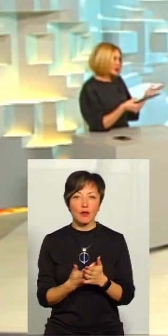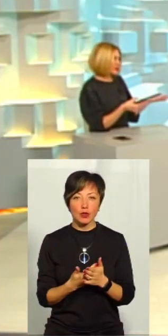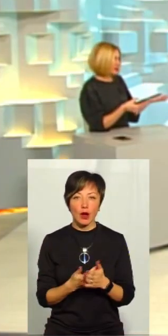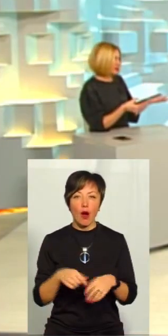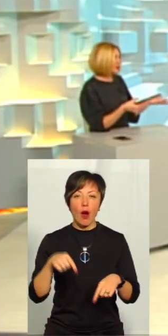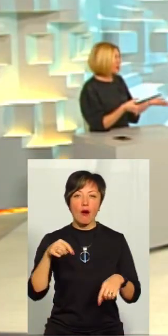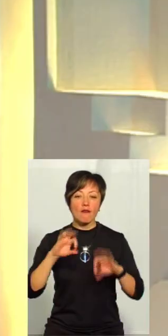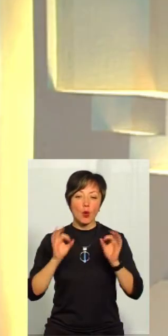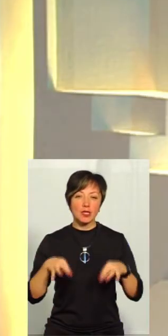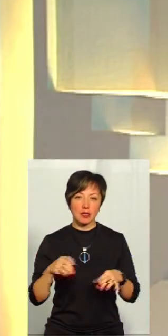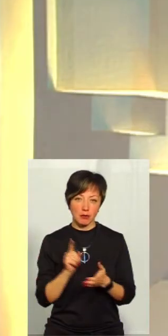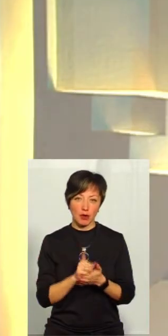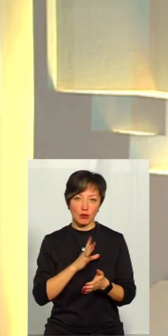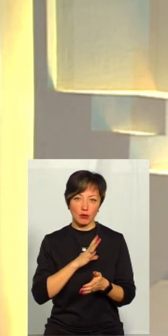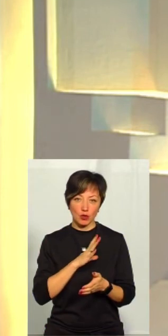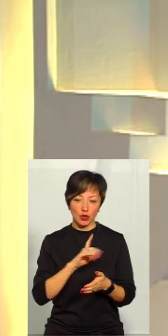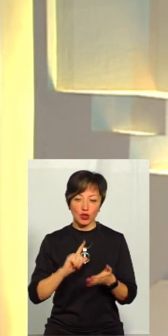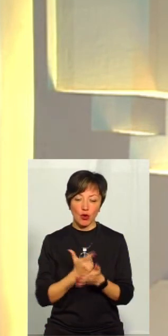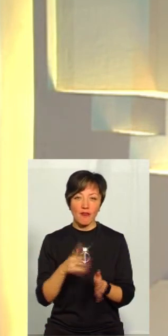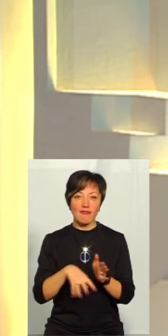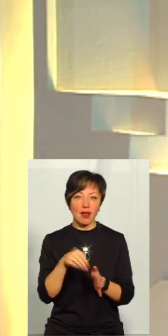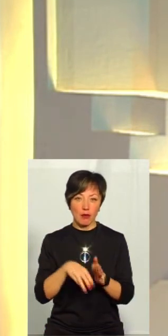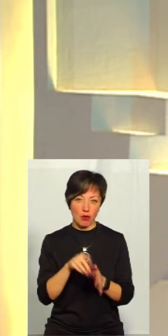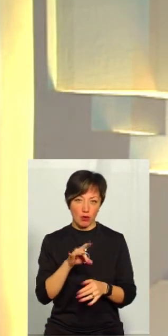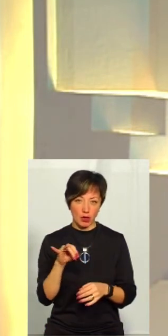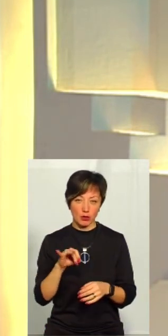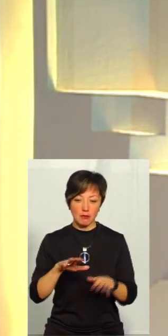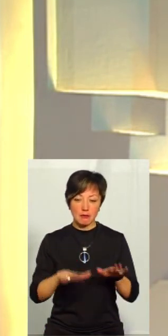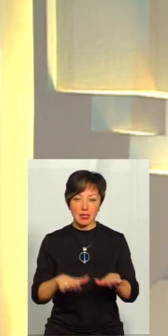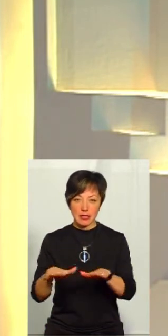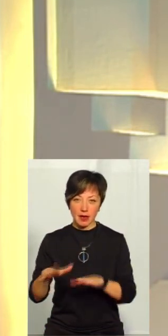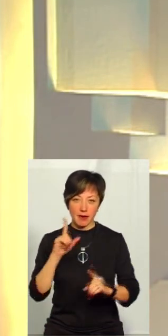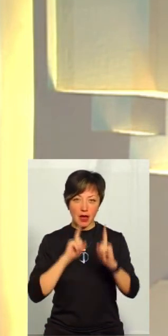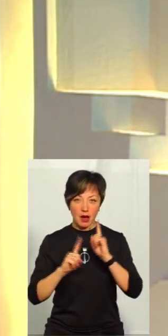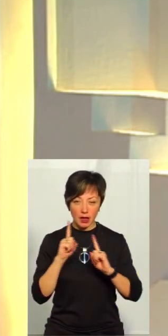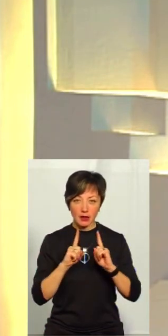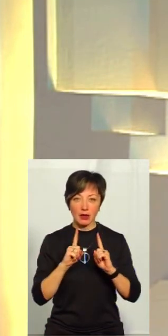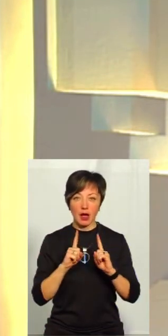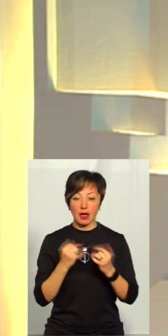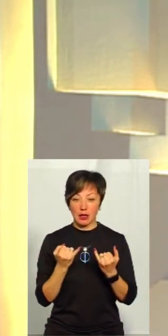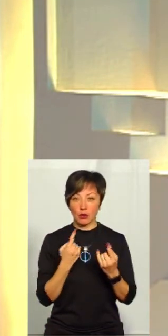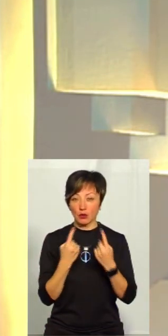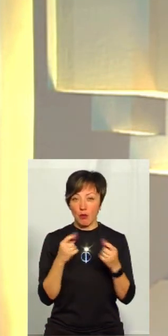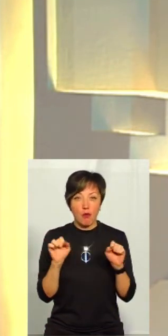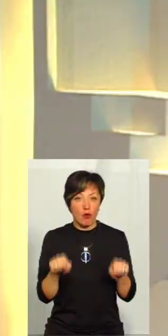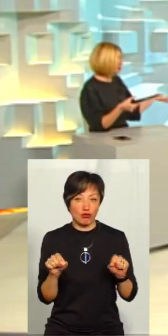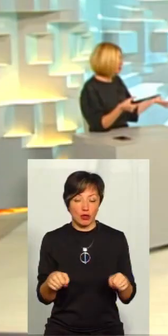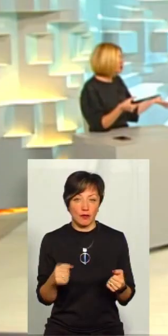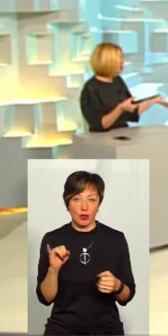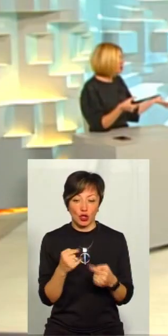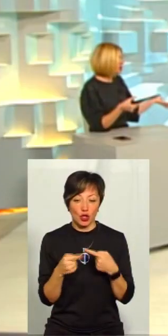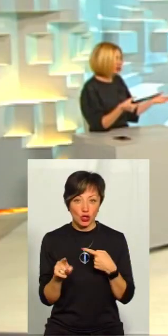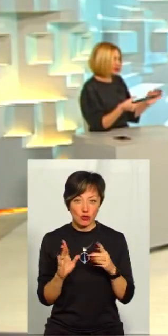восени, так, мають бути чергові вибори до місцевих рад, а йдуть розмови, що, можливо, і